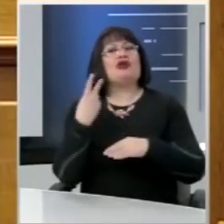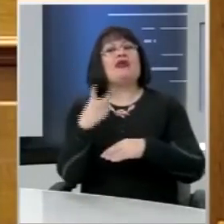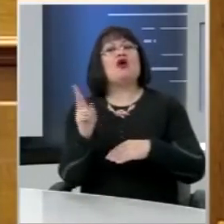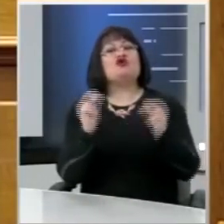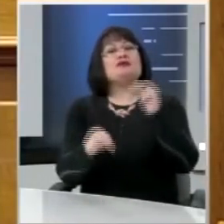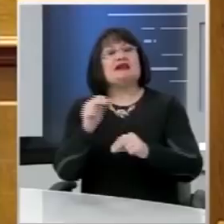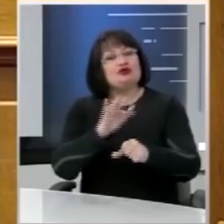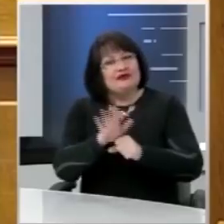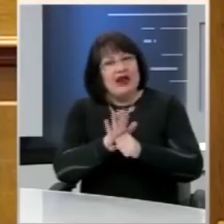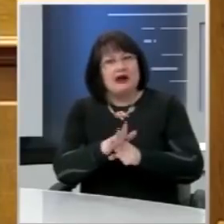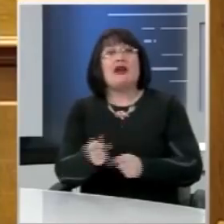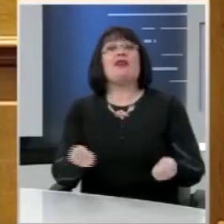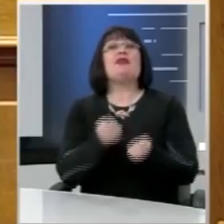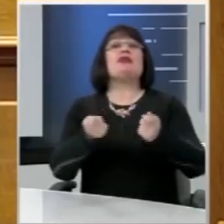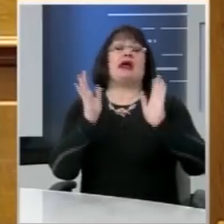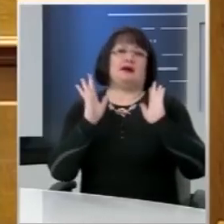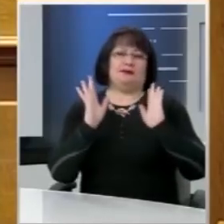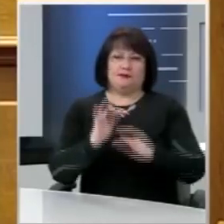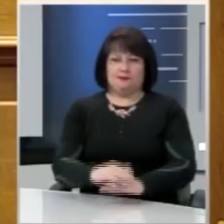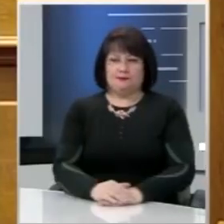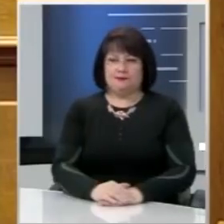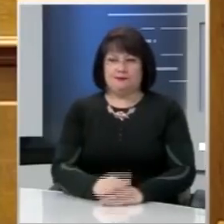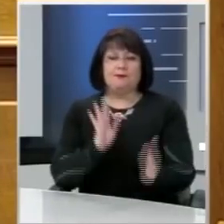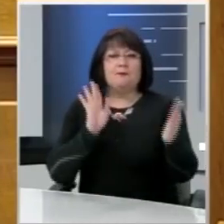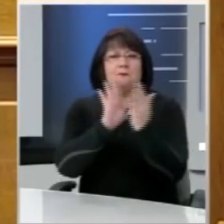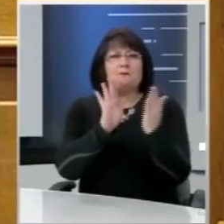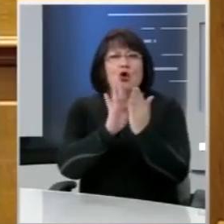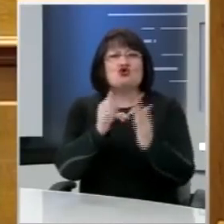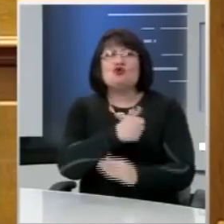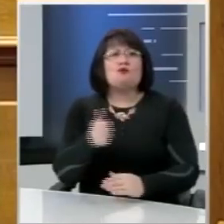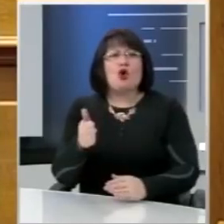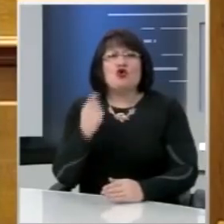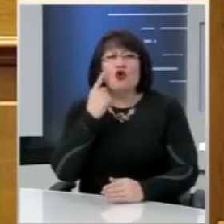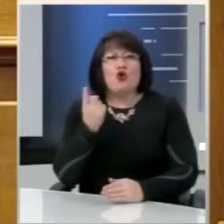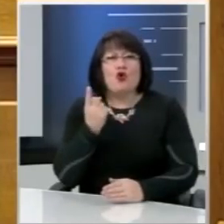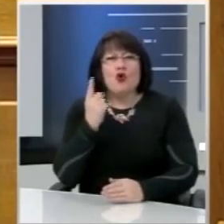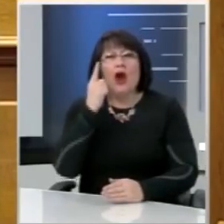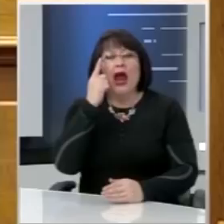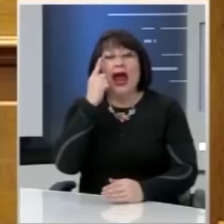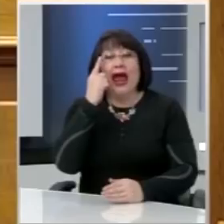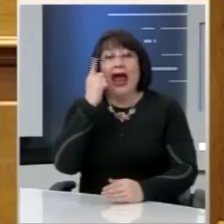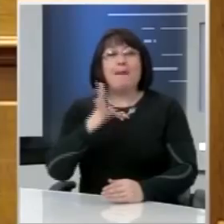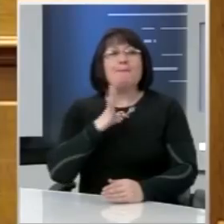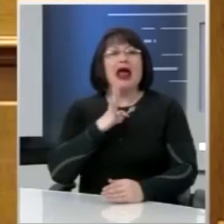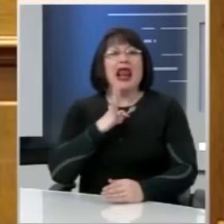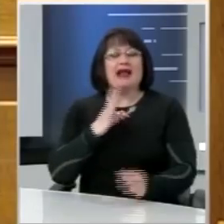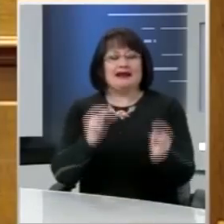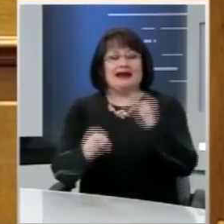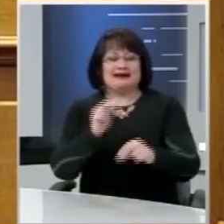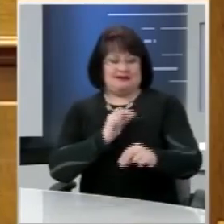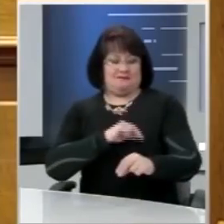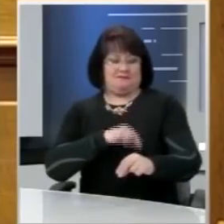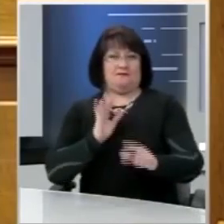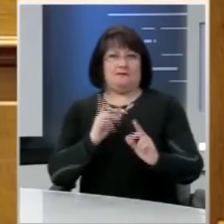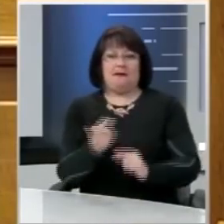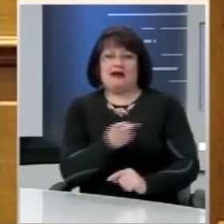Και δεν το έκαναν γιατί αντιμετώπιζαν αυτούς τους ανθρώπους αποκλειστικά και μόνο ως εκλογική πελατεία στο μεταξύ τους